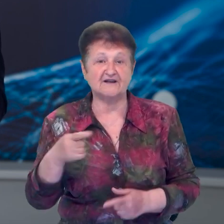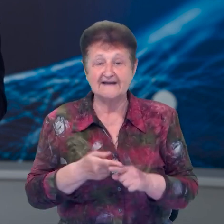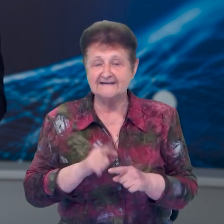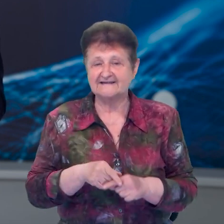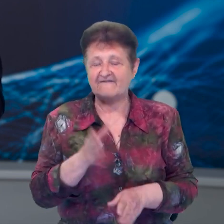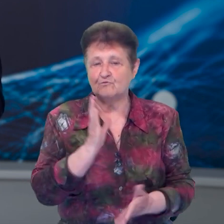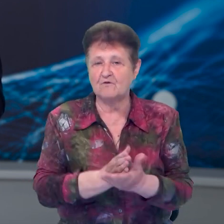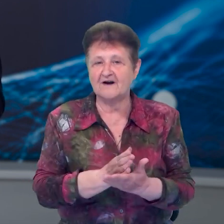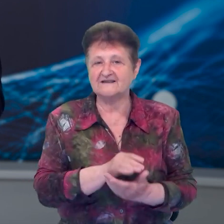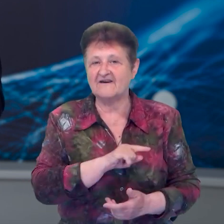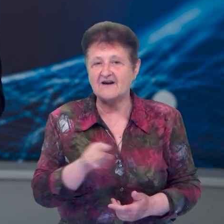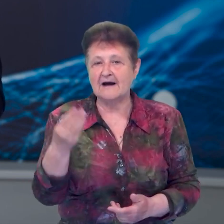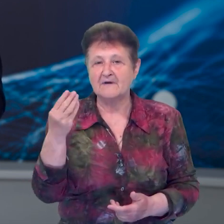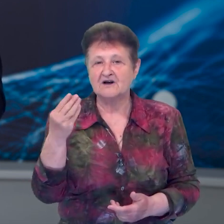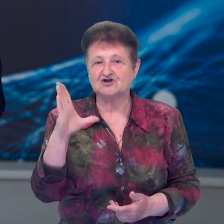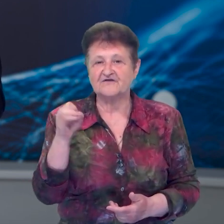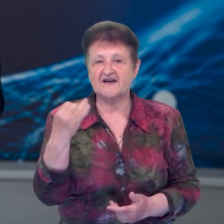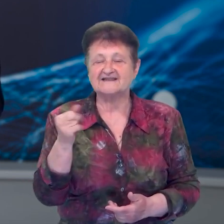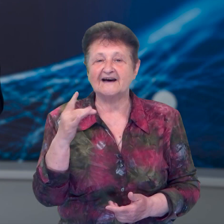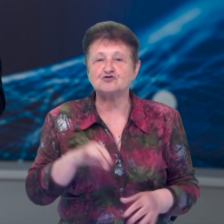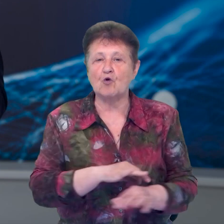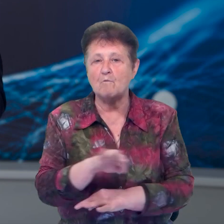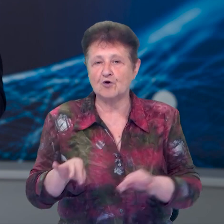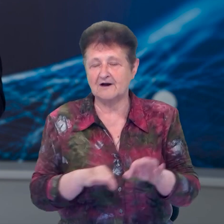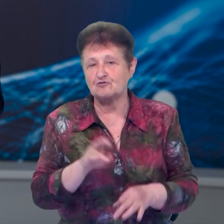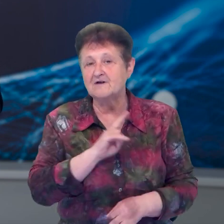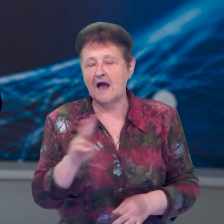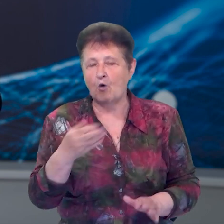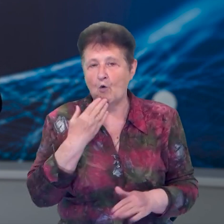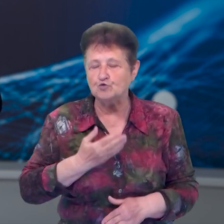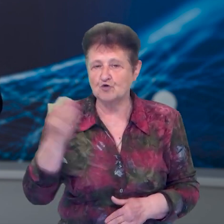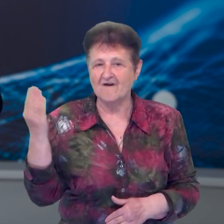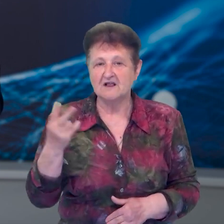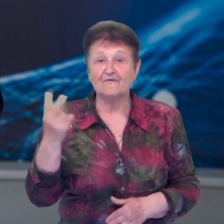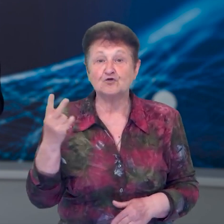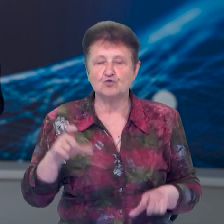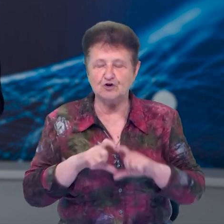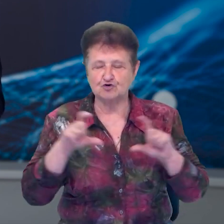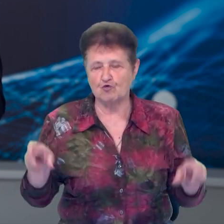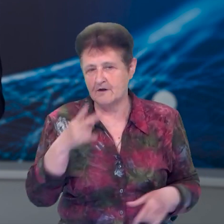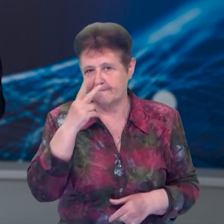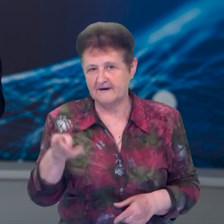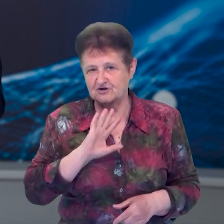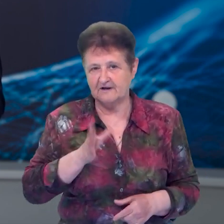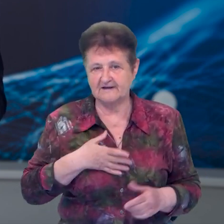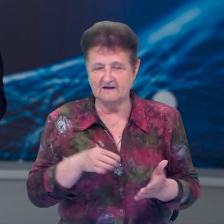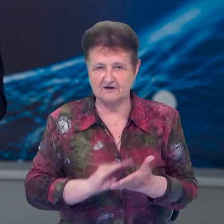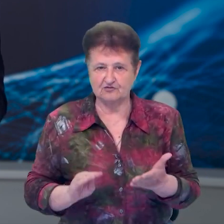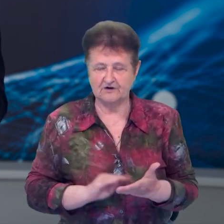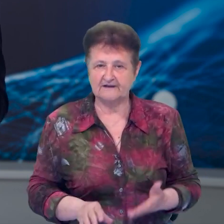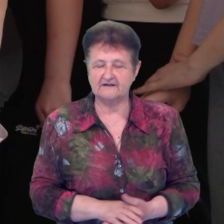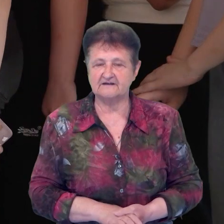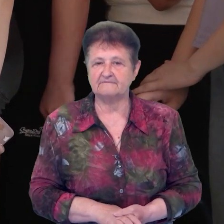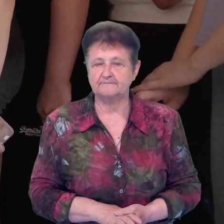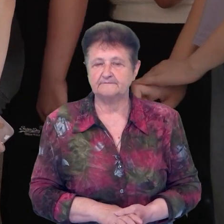відбувається в рамках швейцарсько-українського проєкту «Де Сайт». Як голосували у другій школі, бачила Олександра Денисенко.